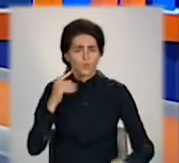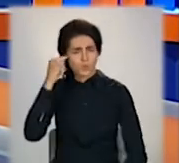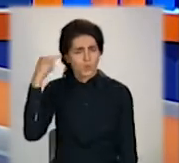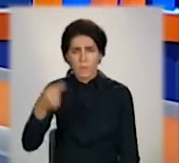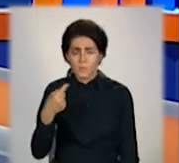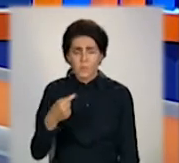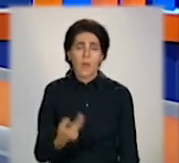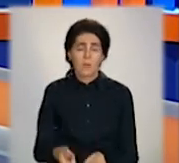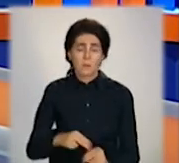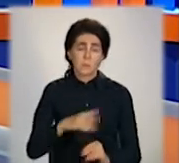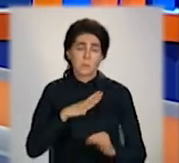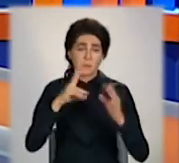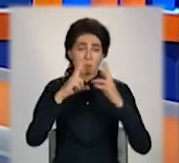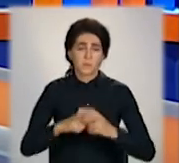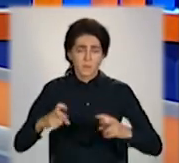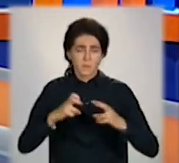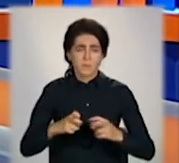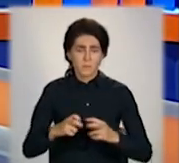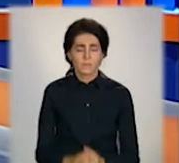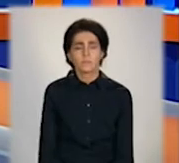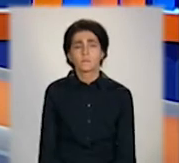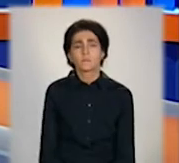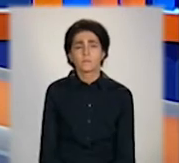ситуації розбиралася Марія Сергеєва.